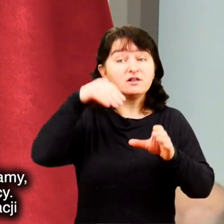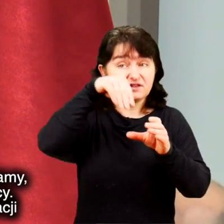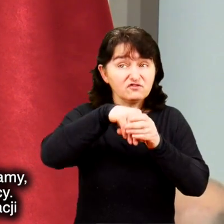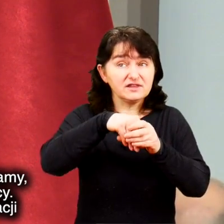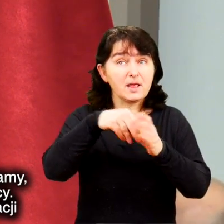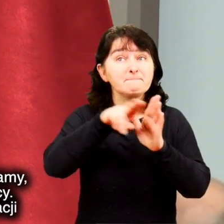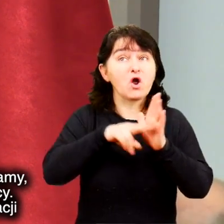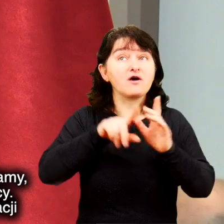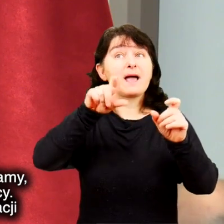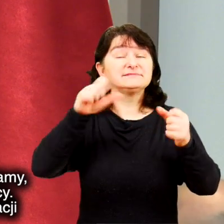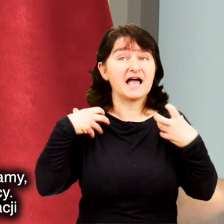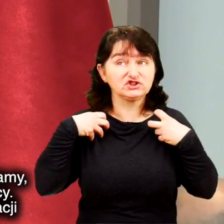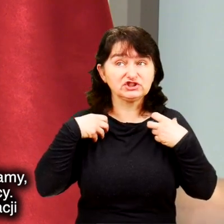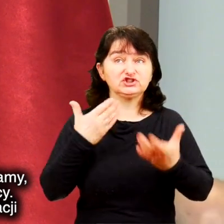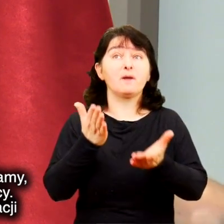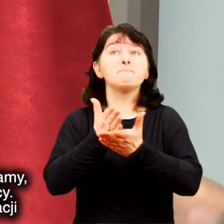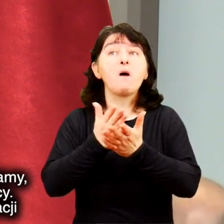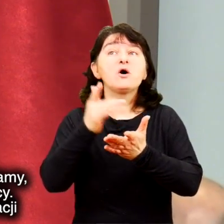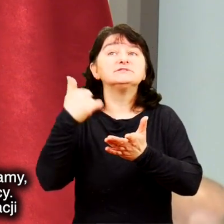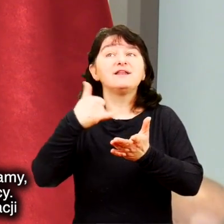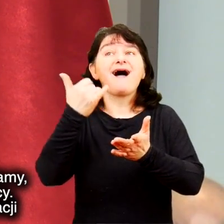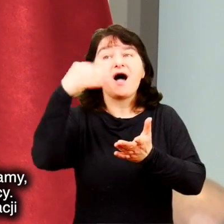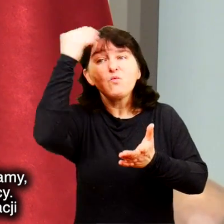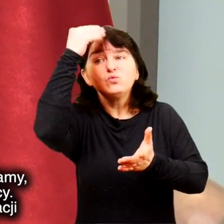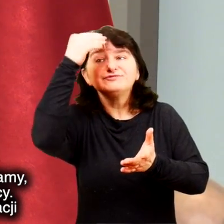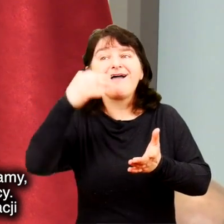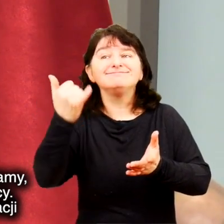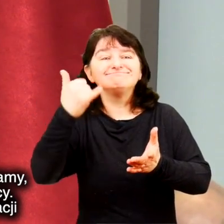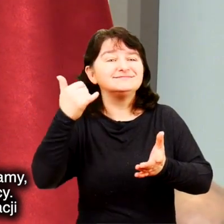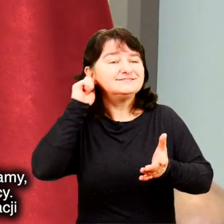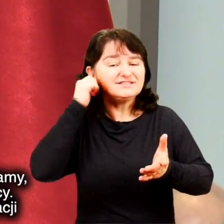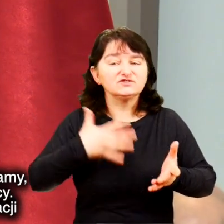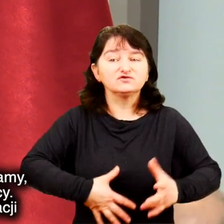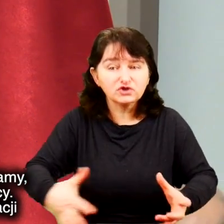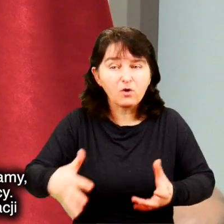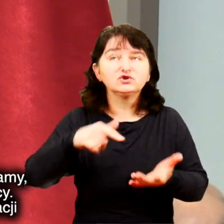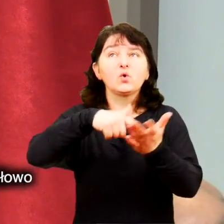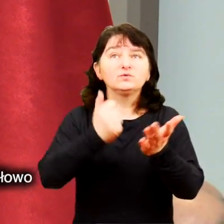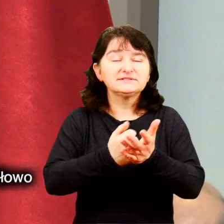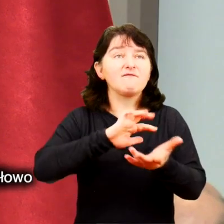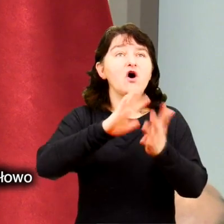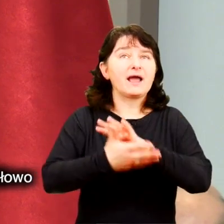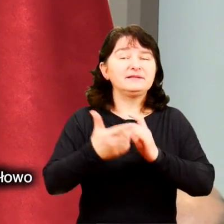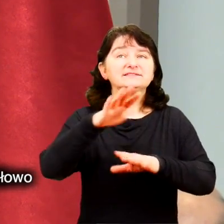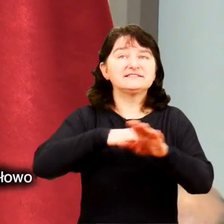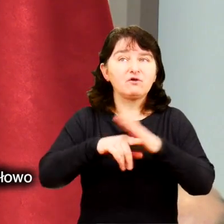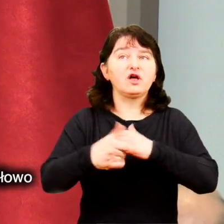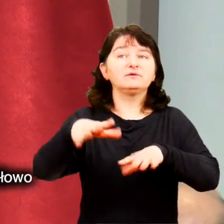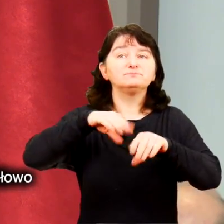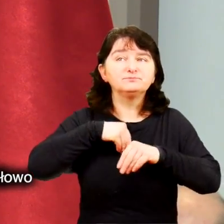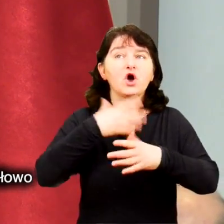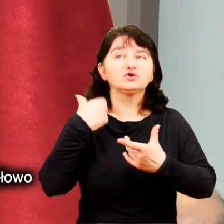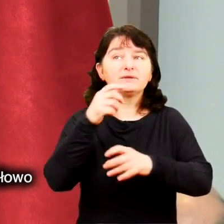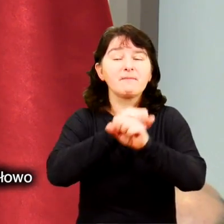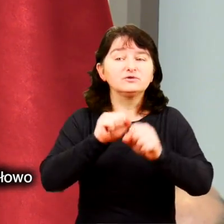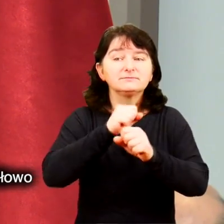zdrowotnej zawarte w tym programie. Pomoc dla uczennic w ciąży. Ustawa o rehabilitacji zawodowej i społecznej w zatrudnieniu